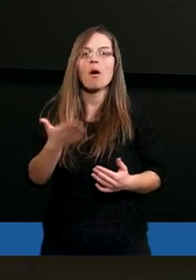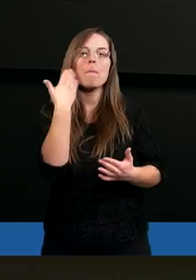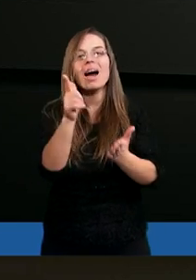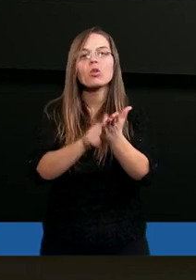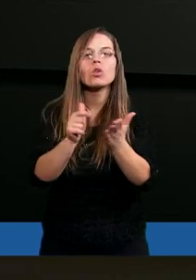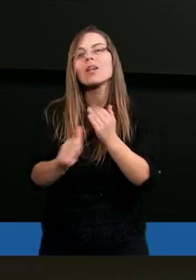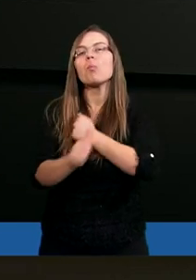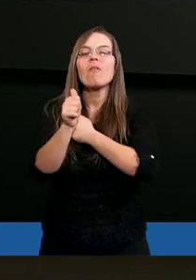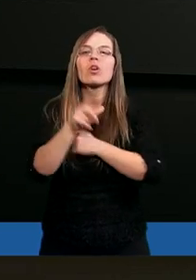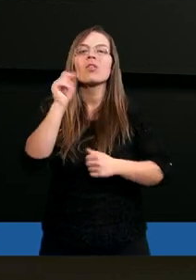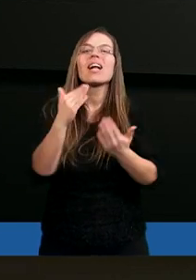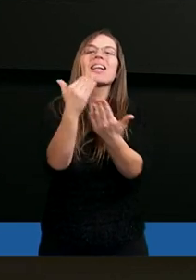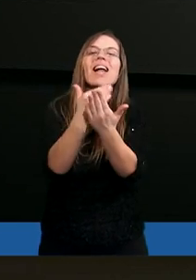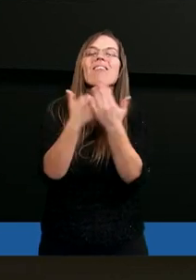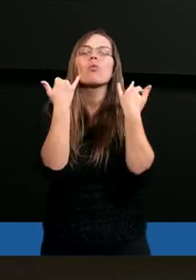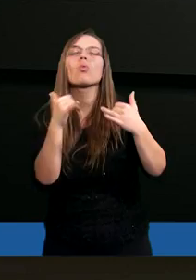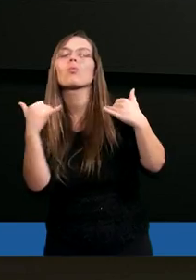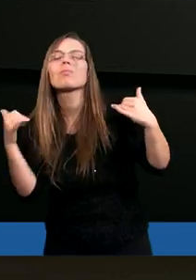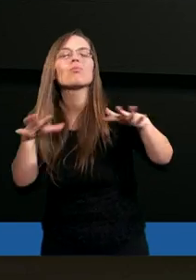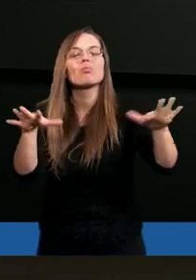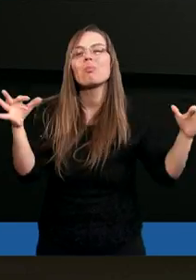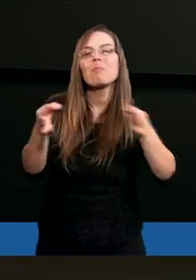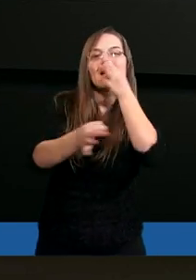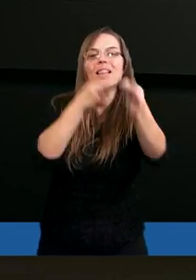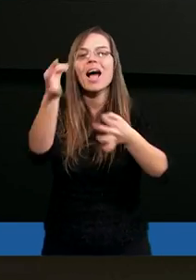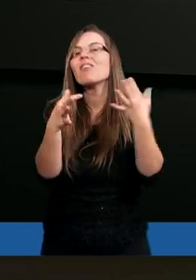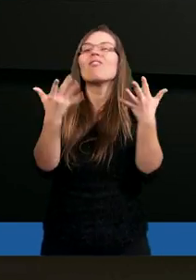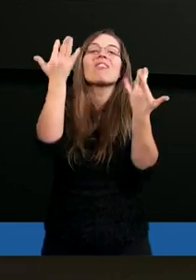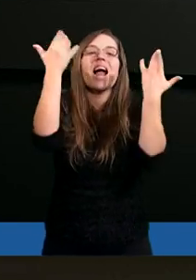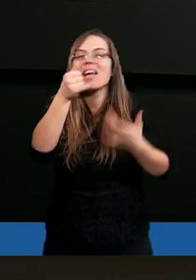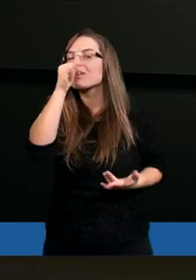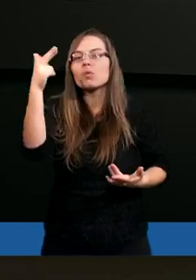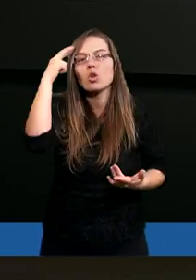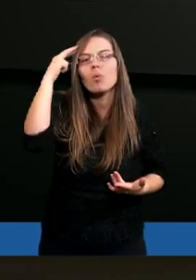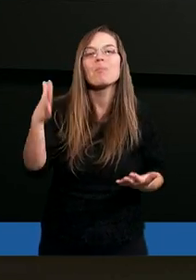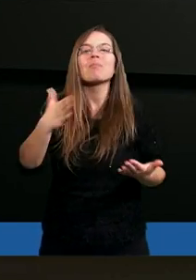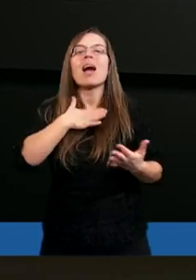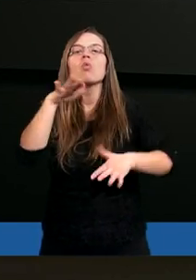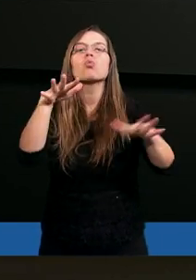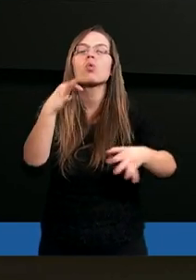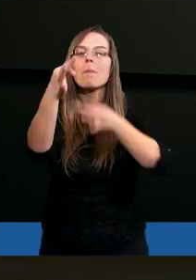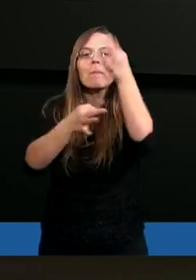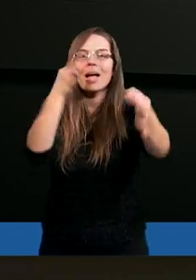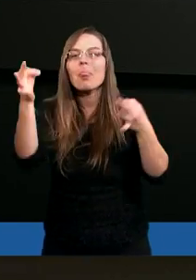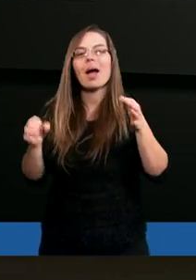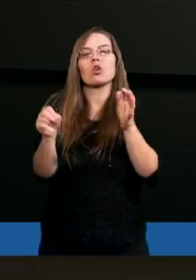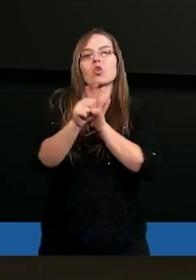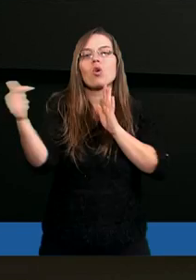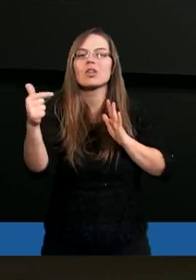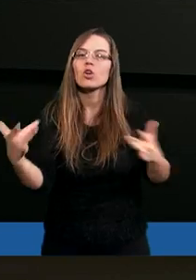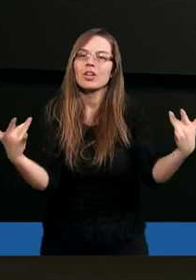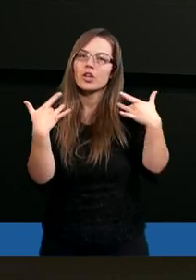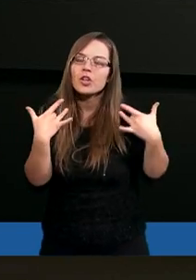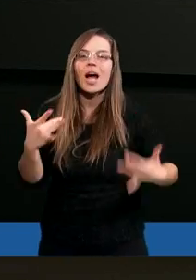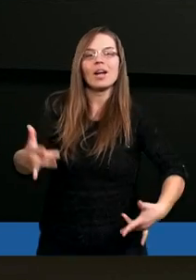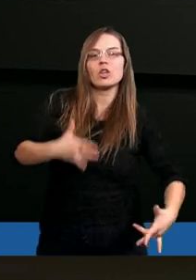bardzo często powodowało, że zadawał różnego rodzaju pytania. Wiele nie wiedział. Miał wiele pytań dotyczących życia,